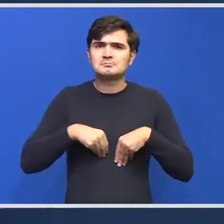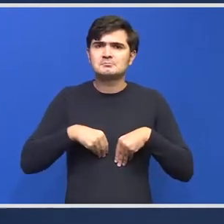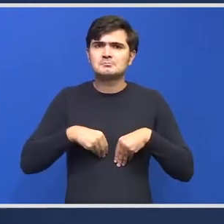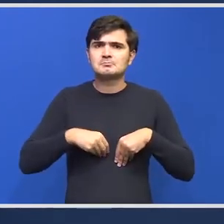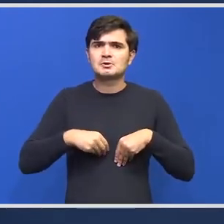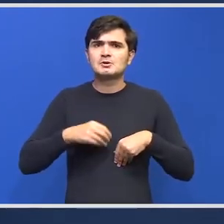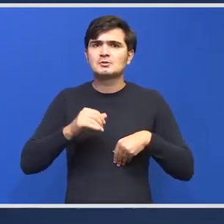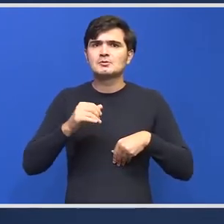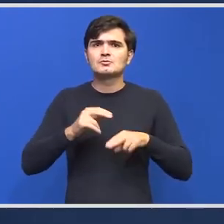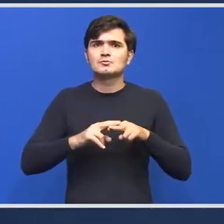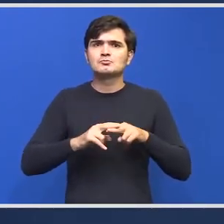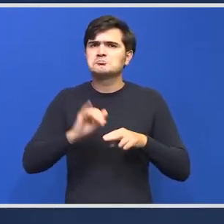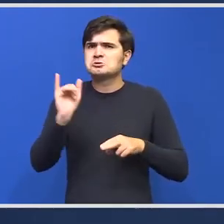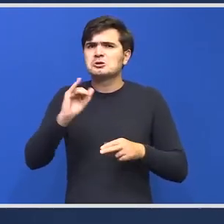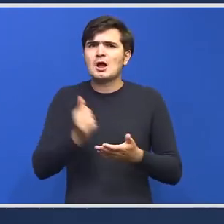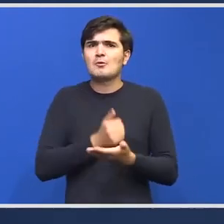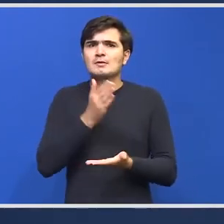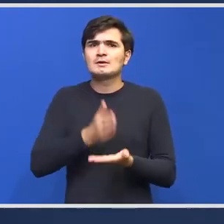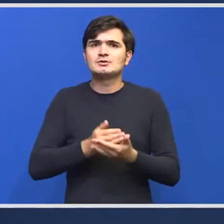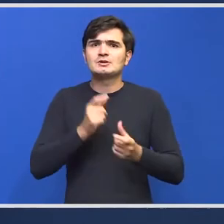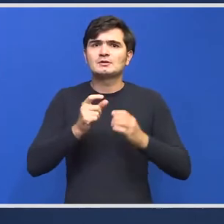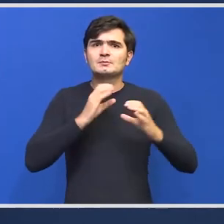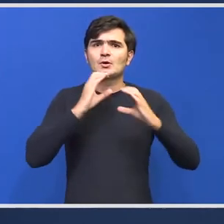comunicare cu antetul guvernului?